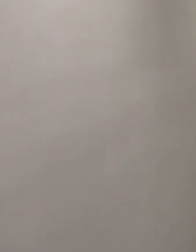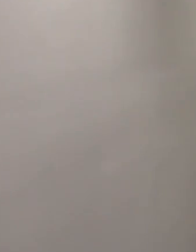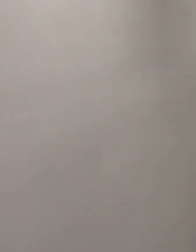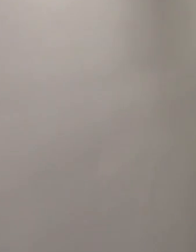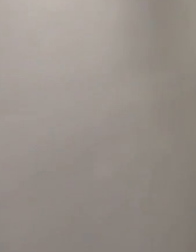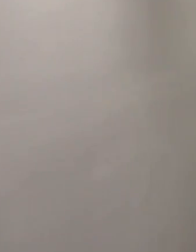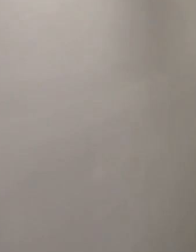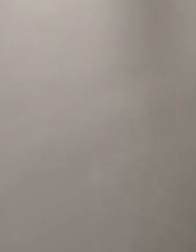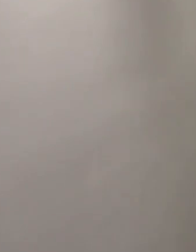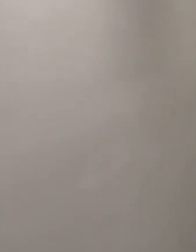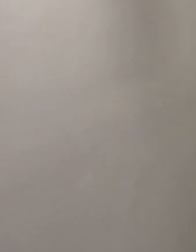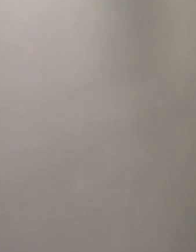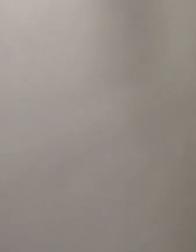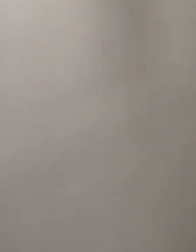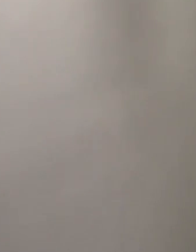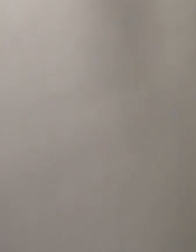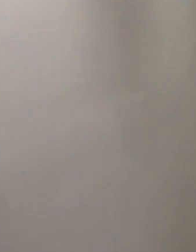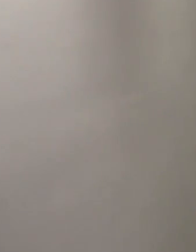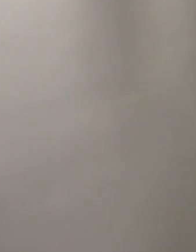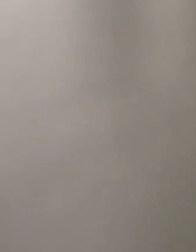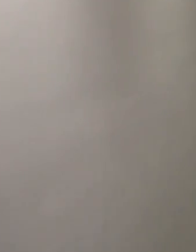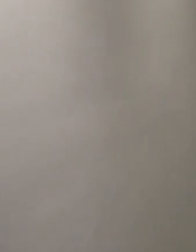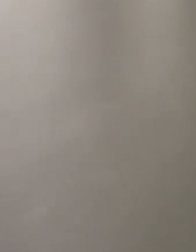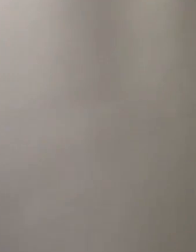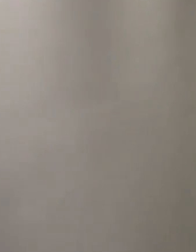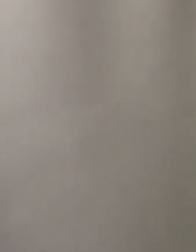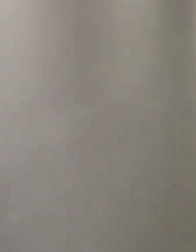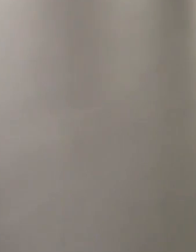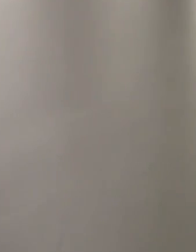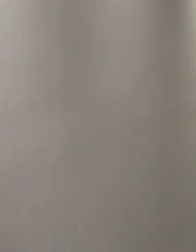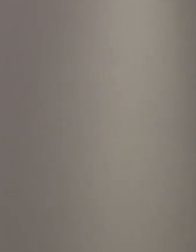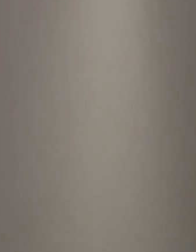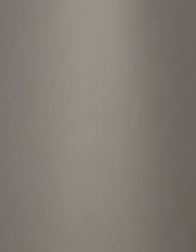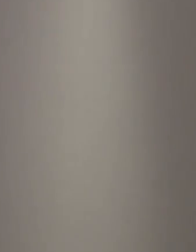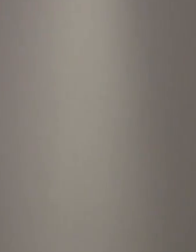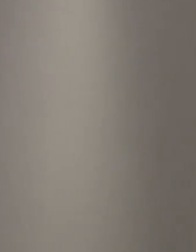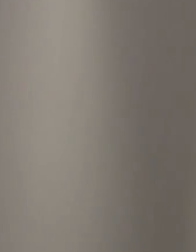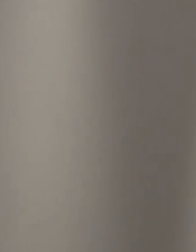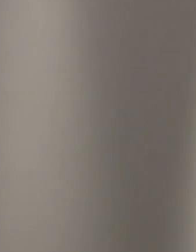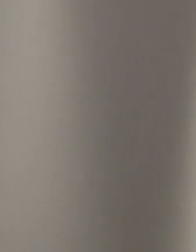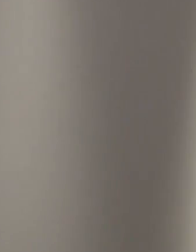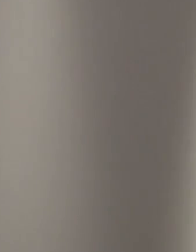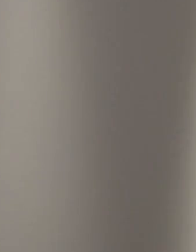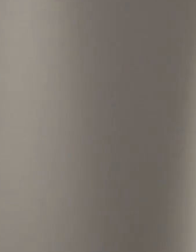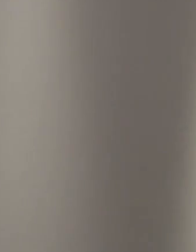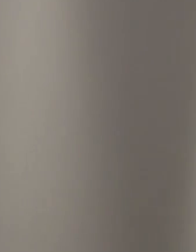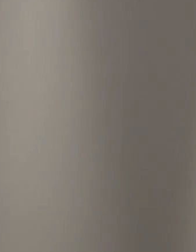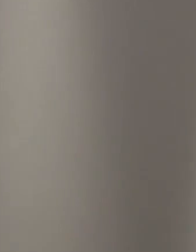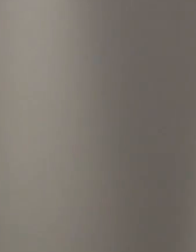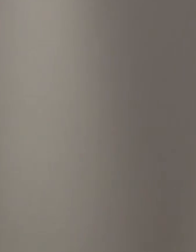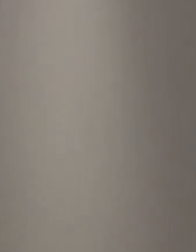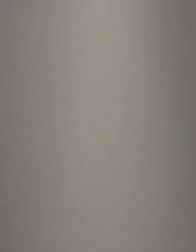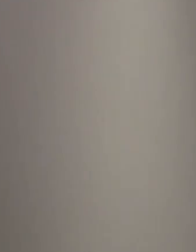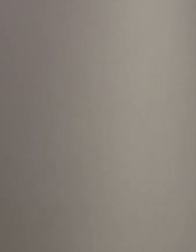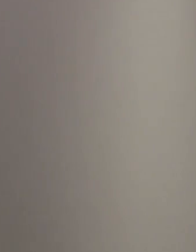שינוי במערכת החינוך, בהקטנת מספר הילדים בכיתות, בהגדלת מספר המורים, גם משפי שתהיה מסוגלת להתמודד עם הקורונה,